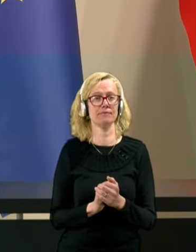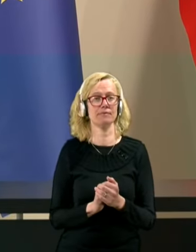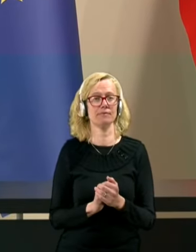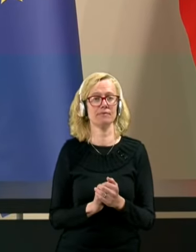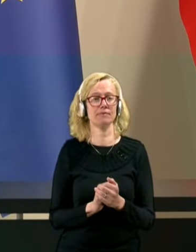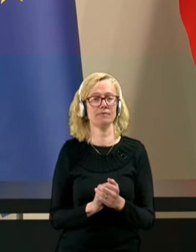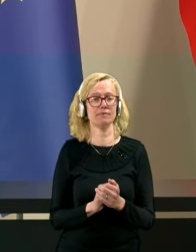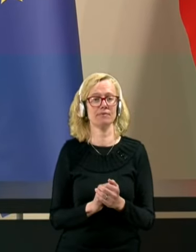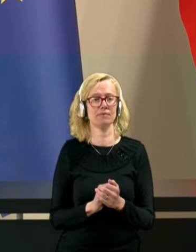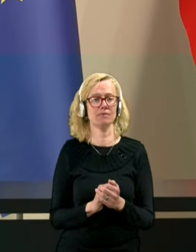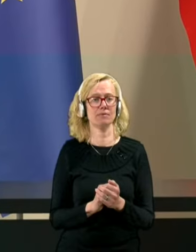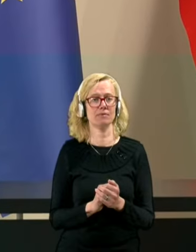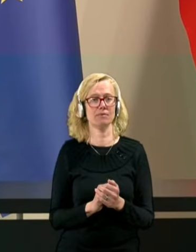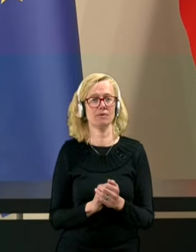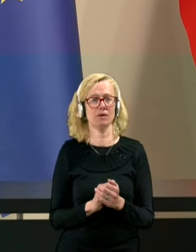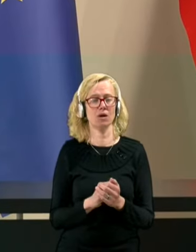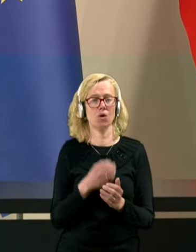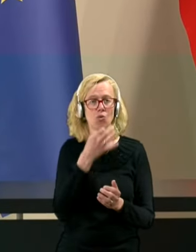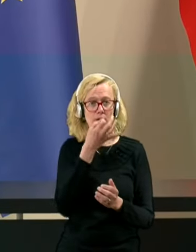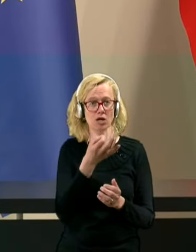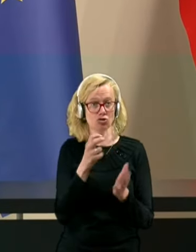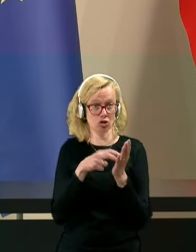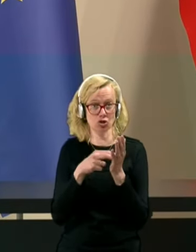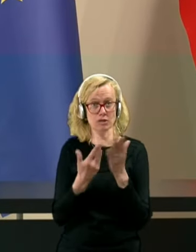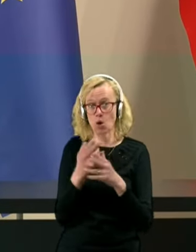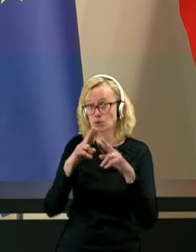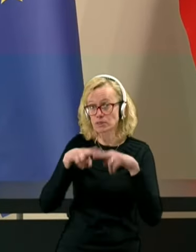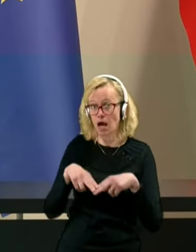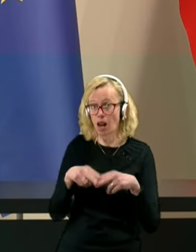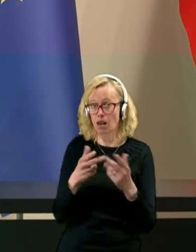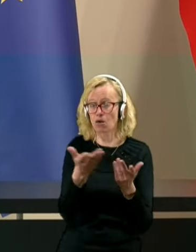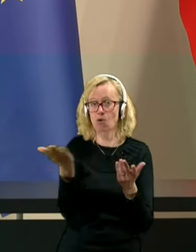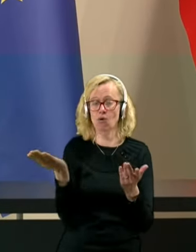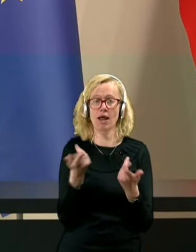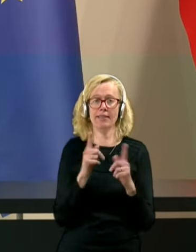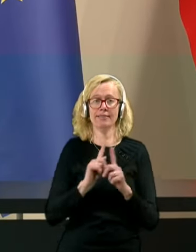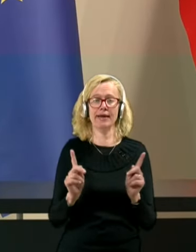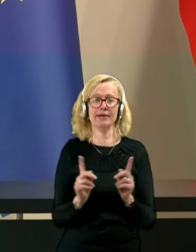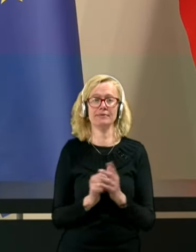Mislim, vprašanje je bilo še za ostale, ste rekli, ali ne? Dobro.